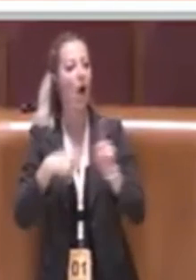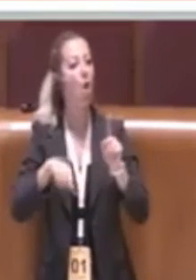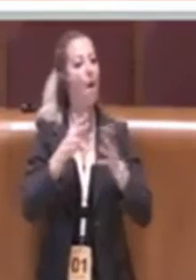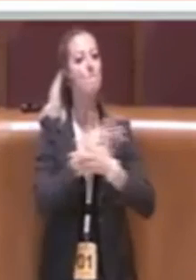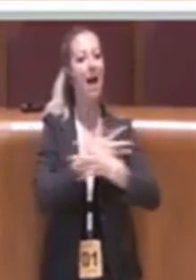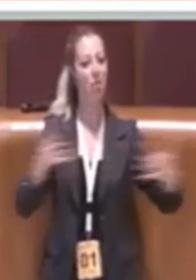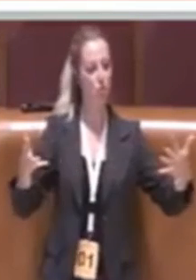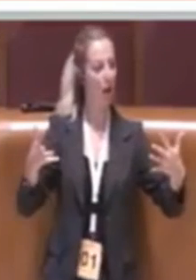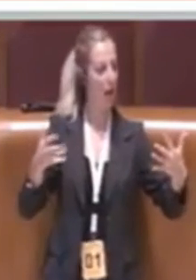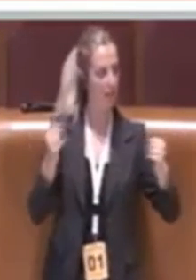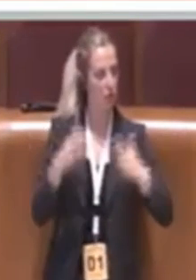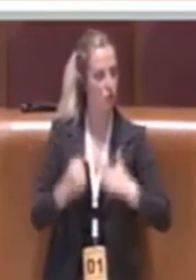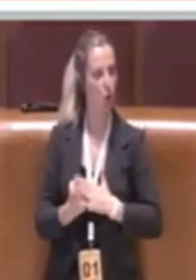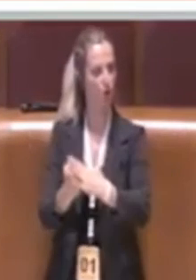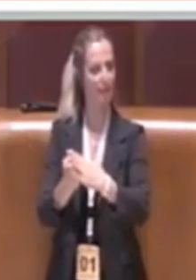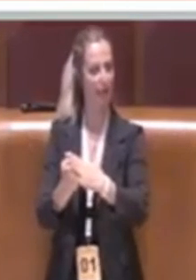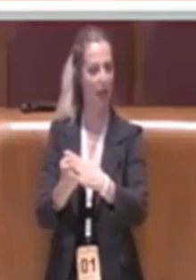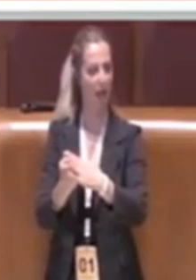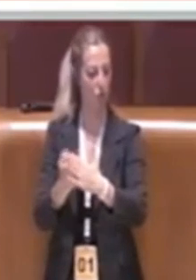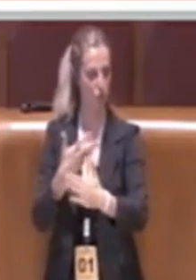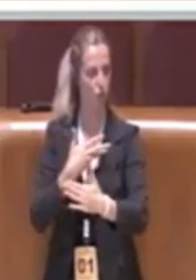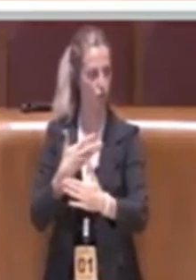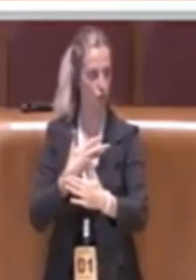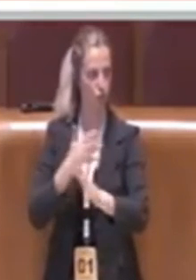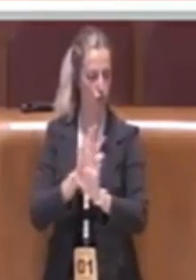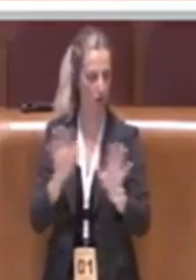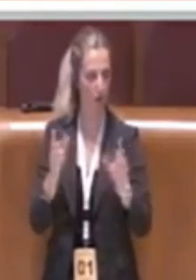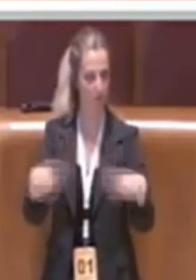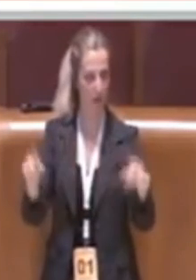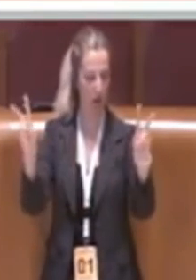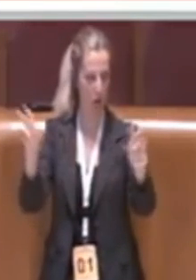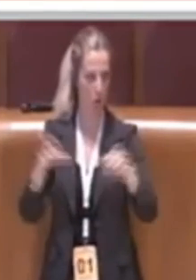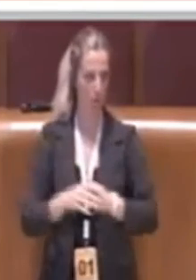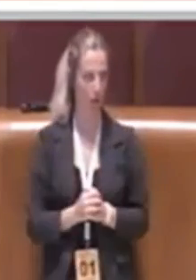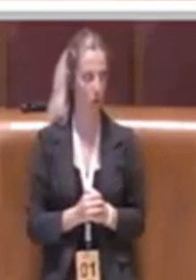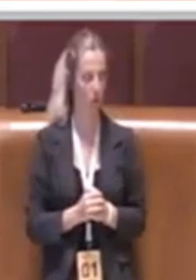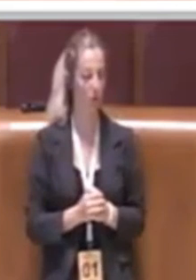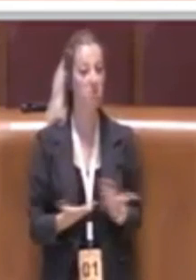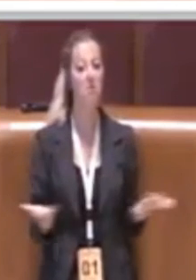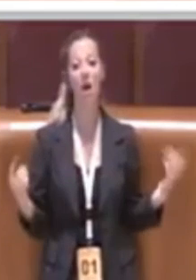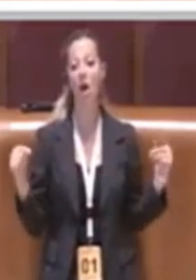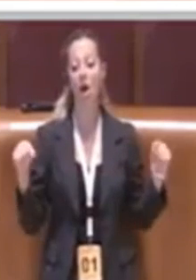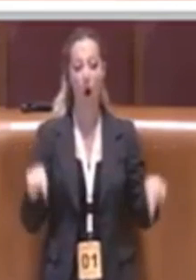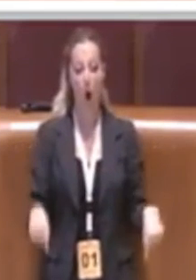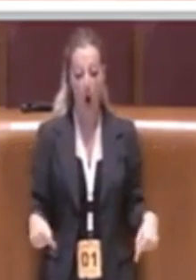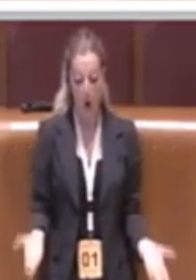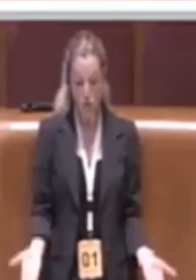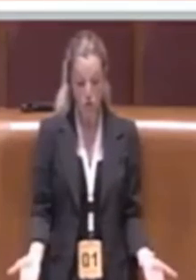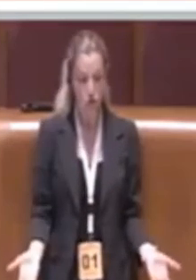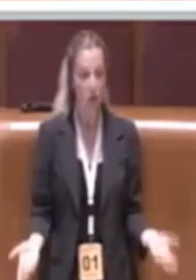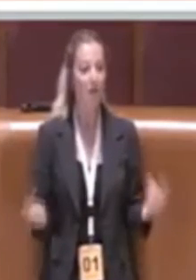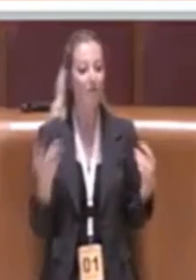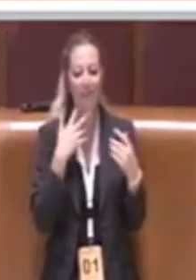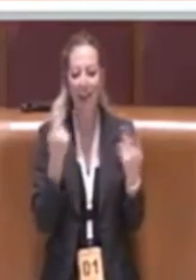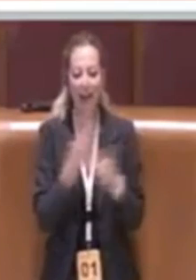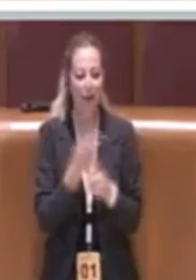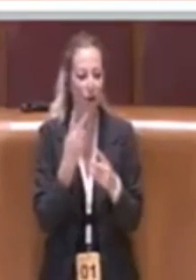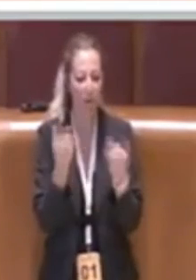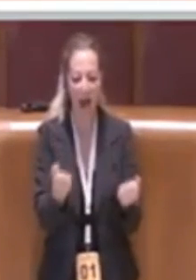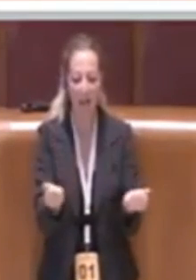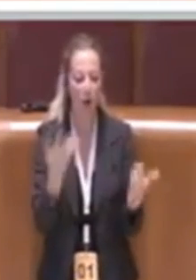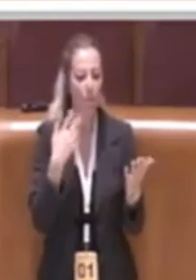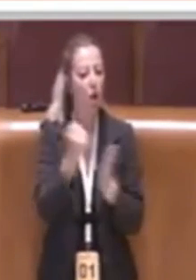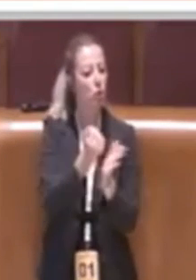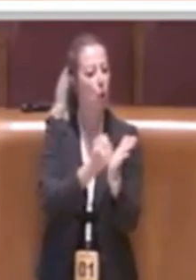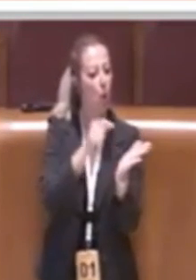sostegno su questo argomento, ma a oggi oggettivamente votare un documento con